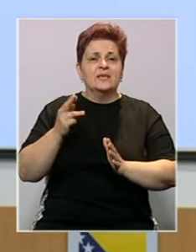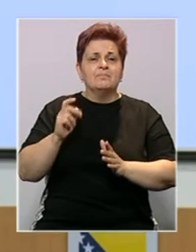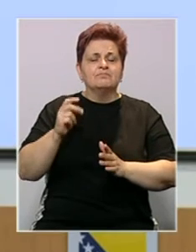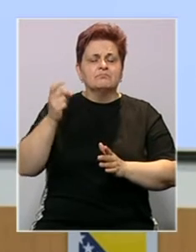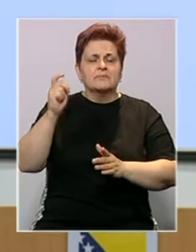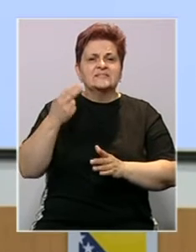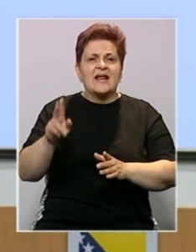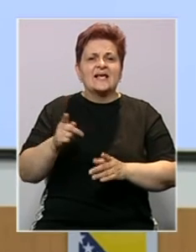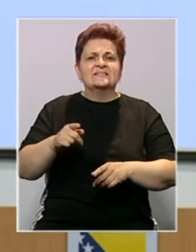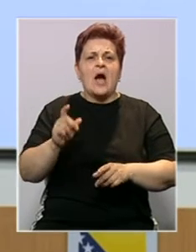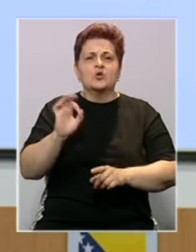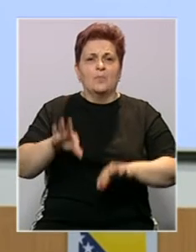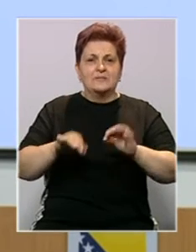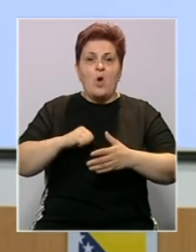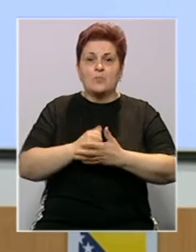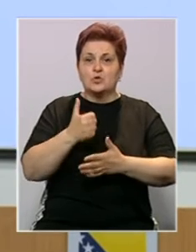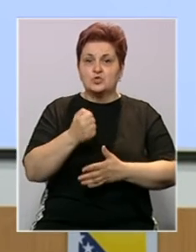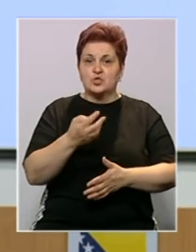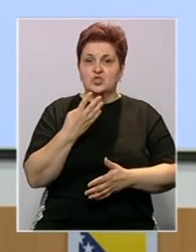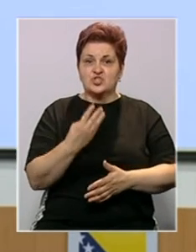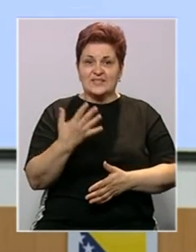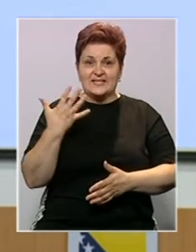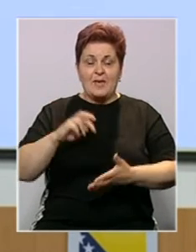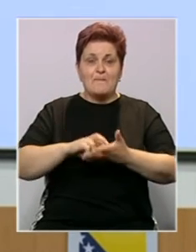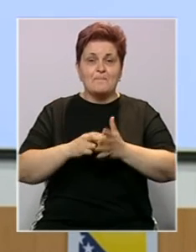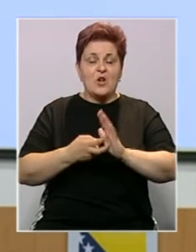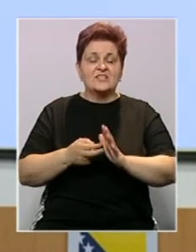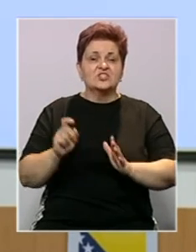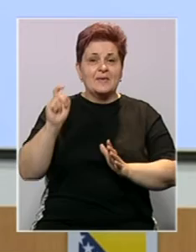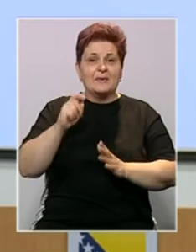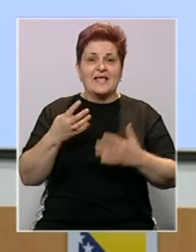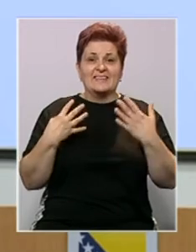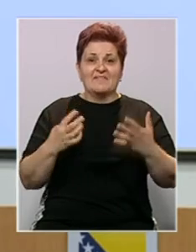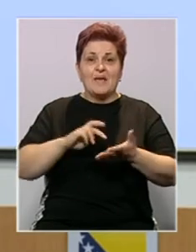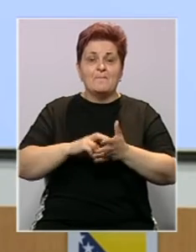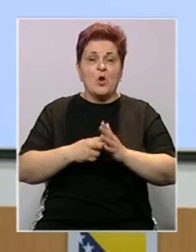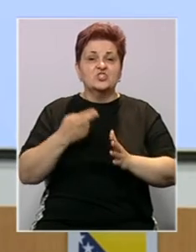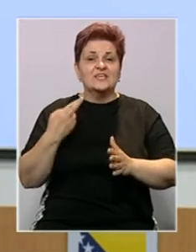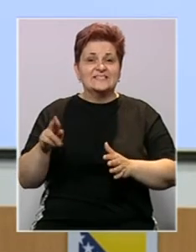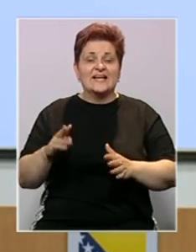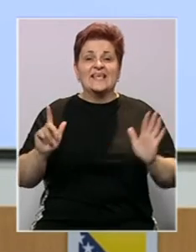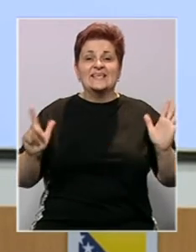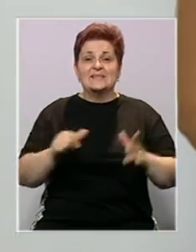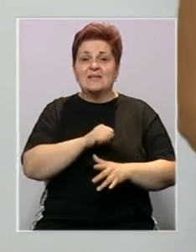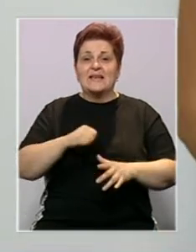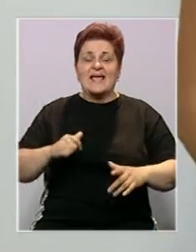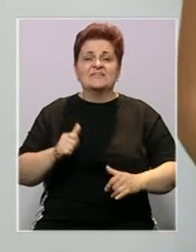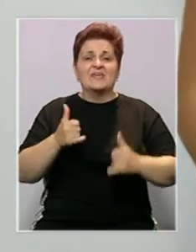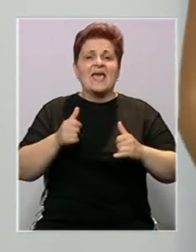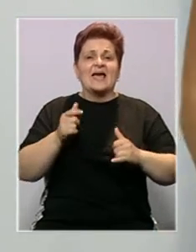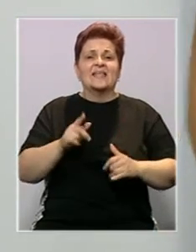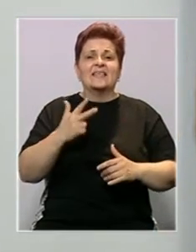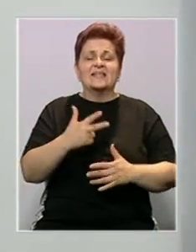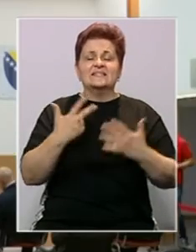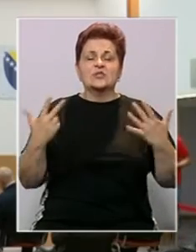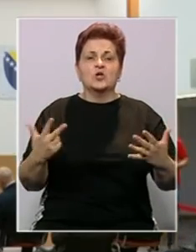oktobarske izbore. Ovjereno je 145 političkih subjekata, 90 političkih stranaka, 17 nezavisnih kandidata